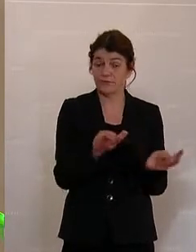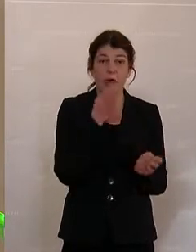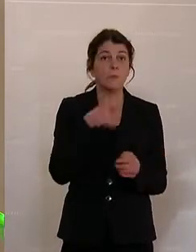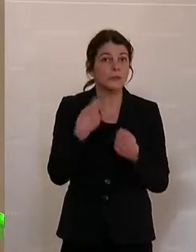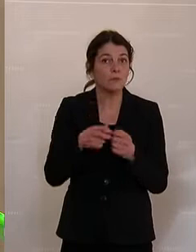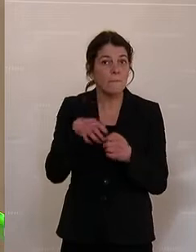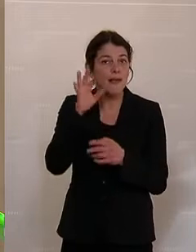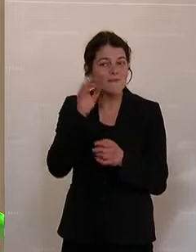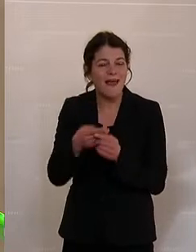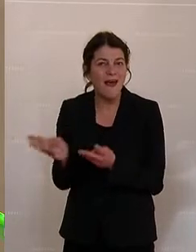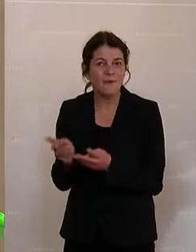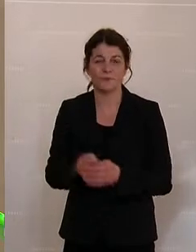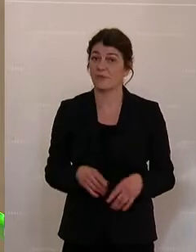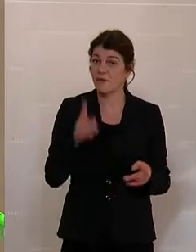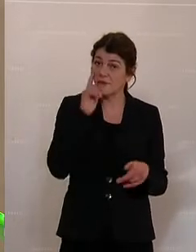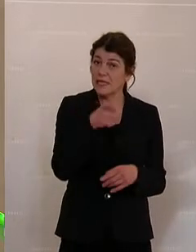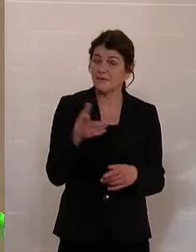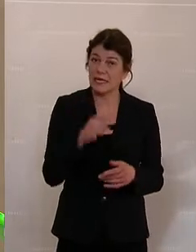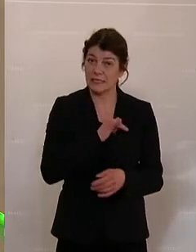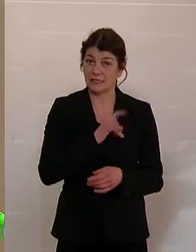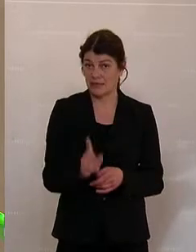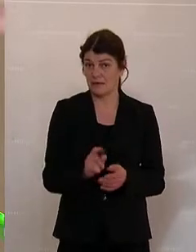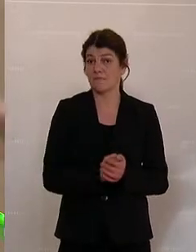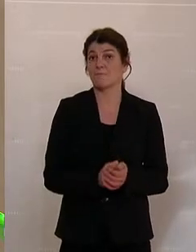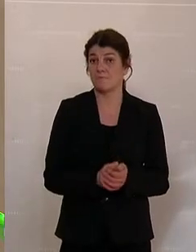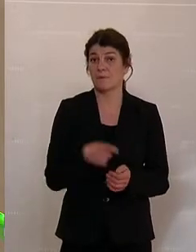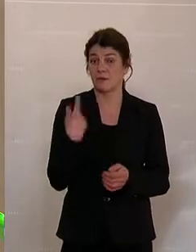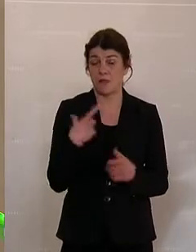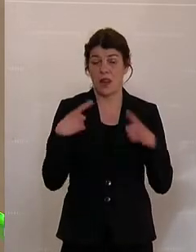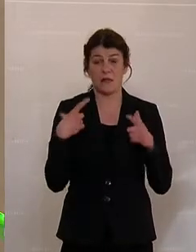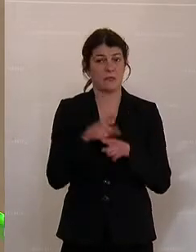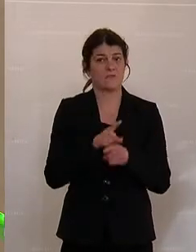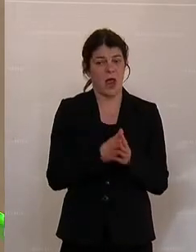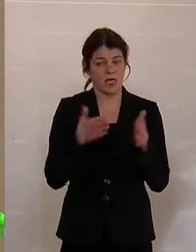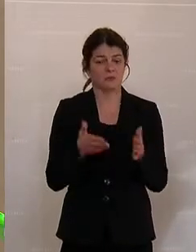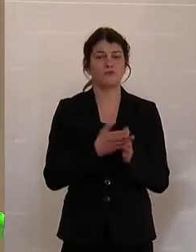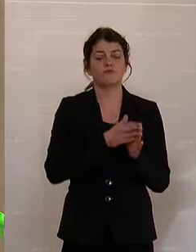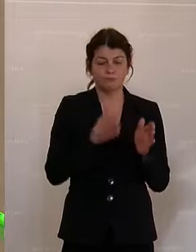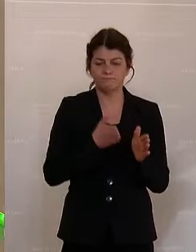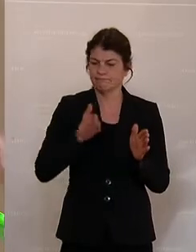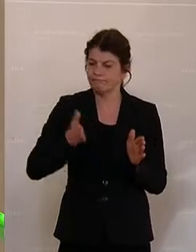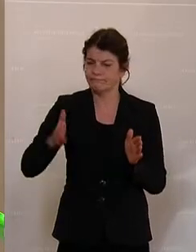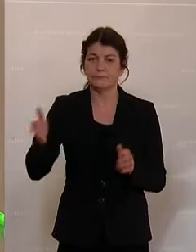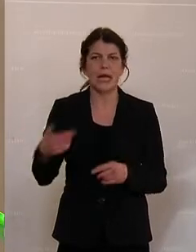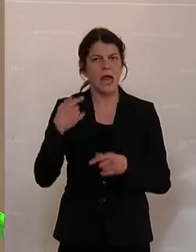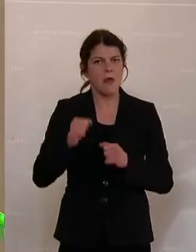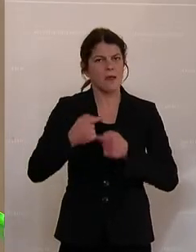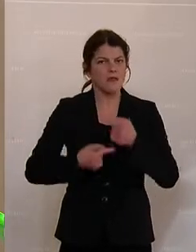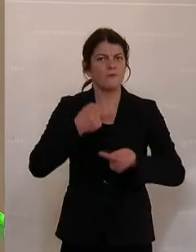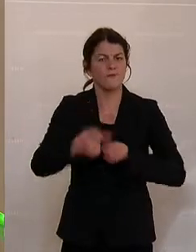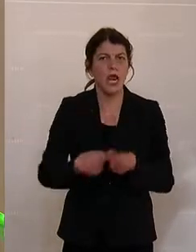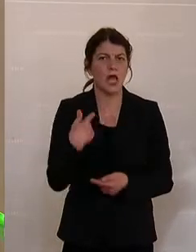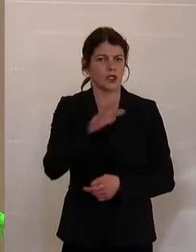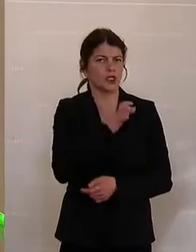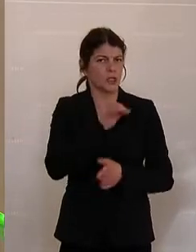viele mehr. Und wissen Sie, was eigentlich das Interessante ist, dass sich unsere Lebensphasen oft zueinanderreihen, dass wir uns permanent entwickeln können, dass wir die